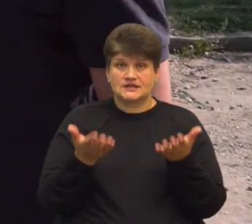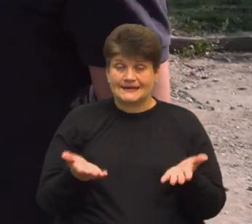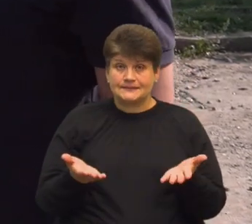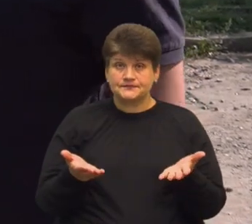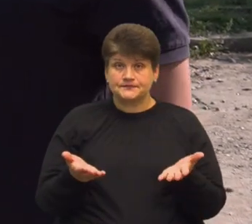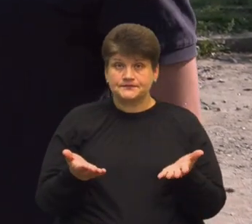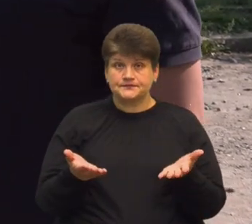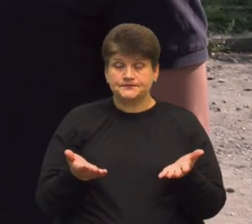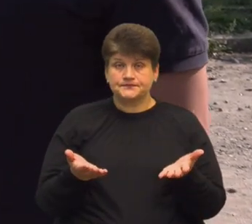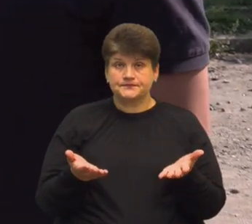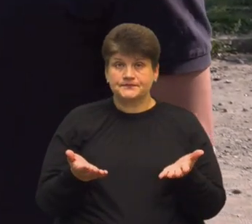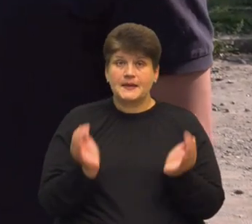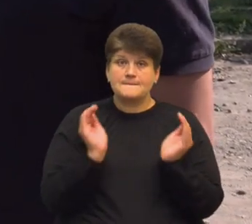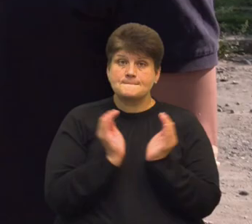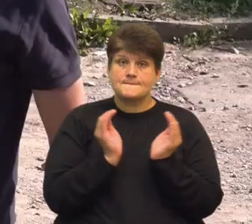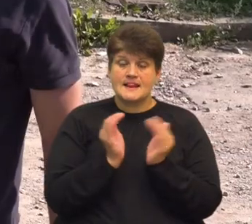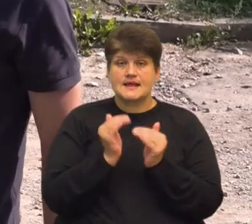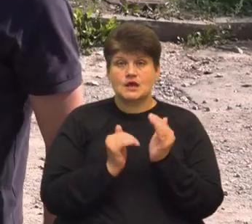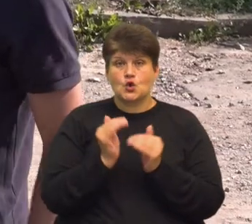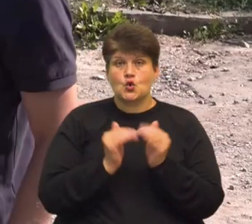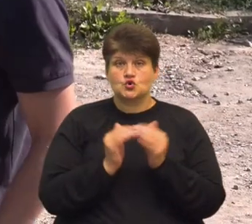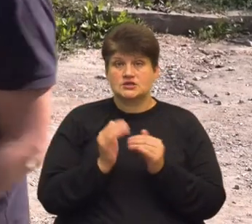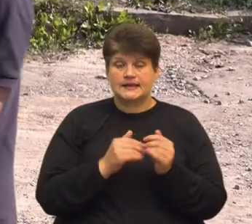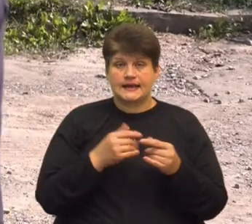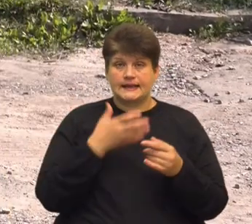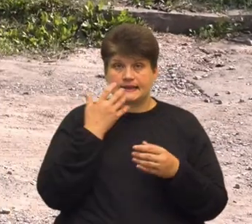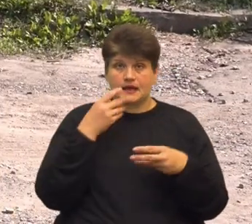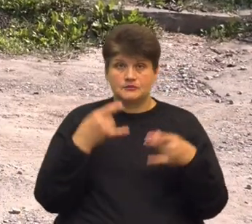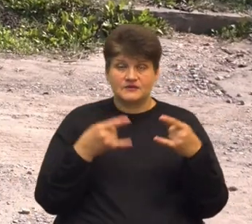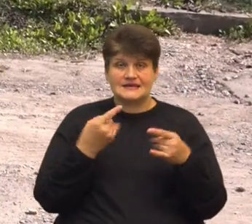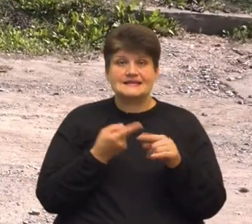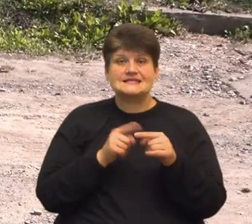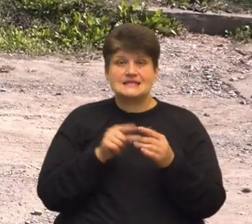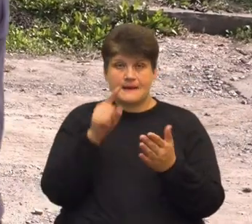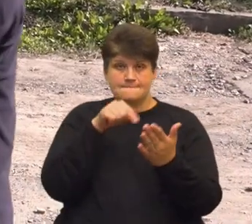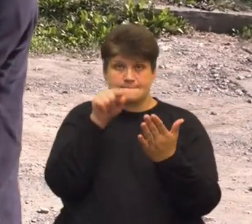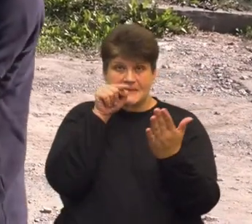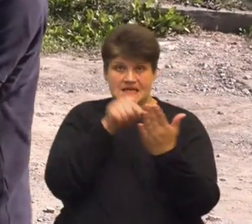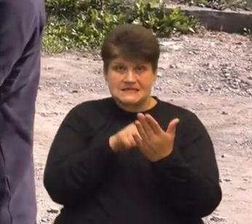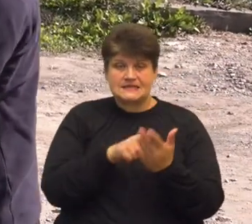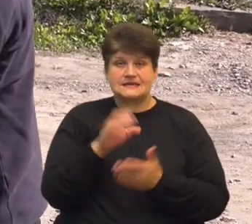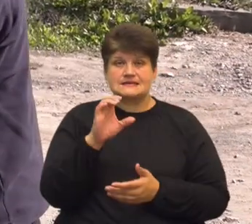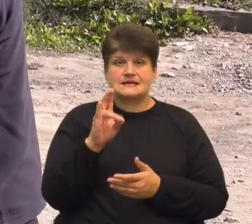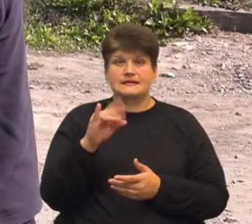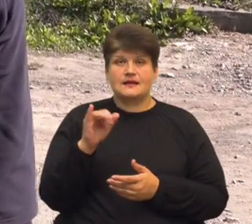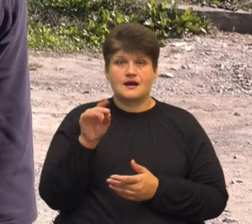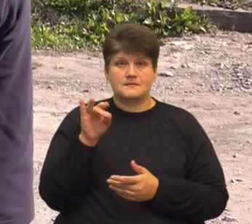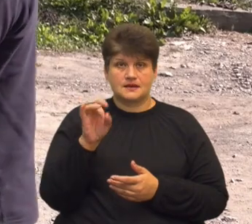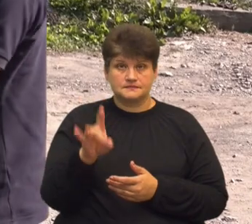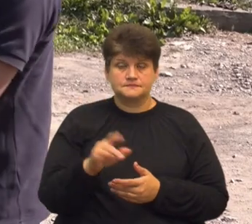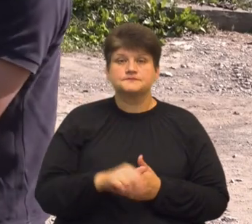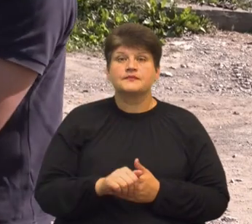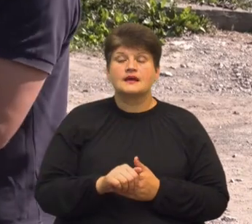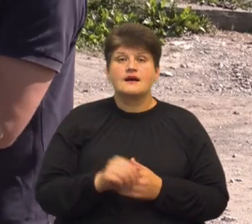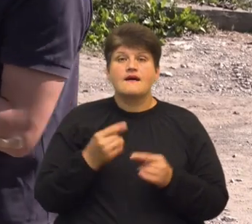це є приціли, це є теж приціли, снайперські прицели, це є